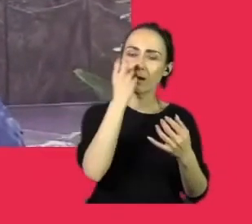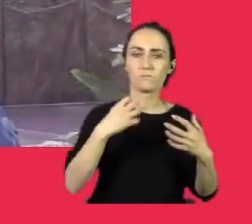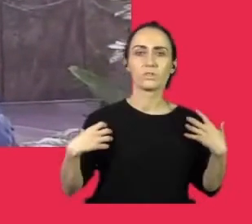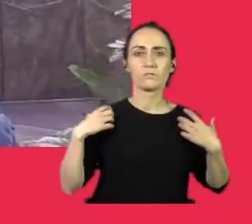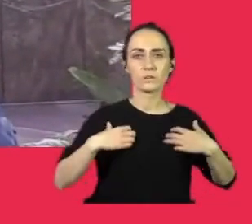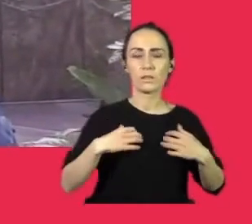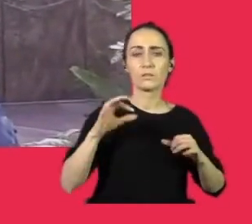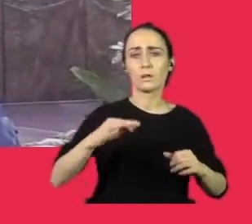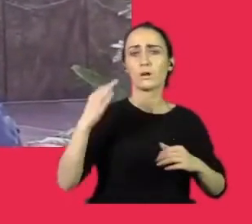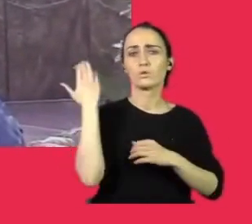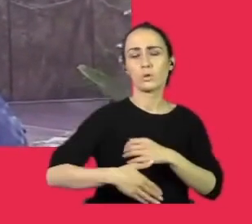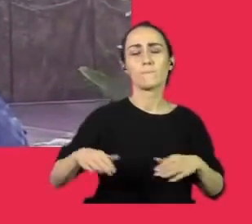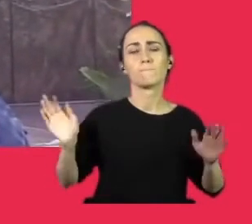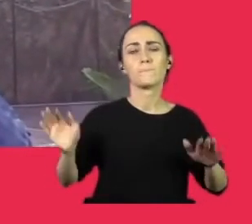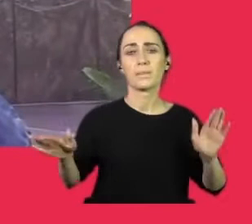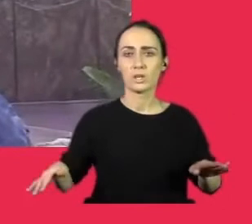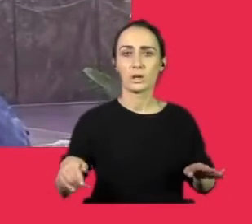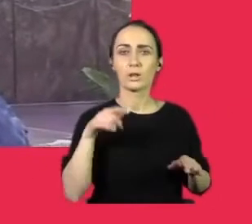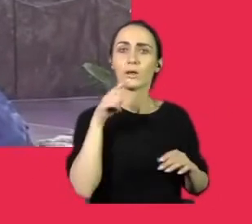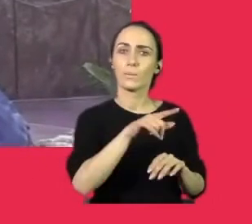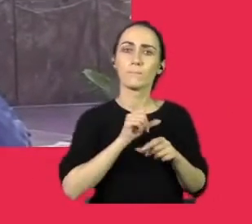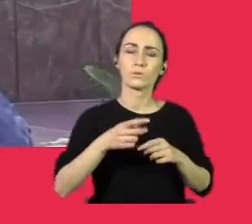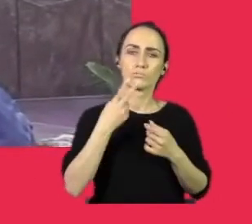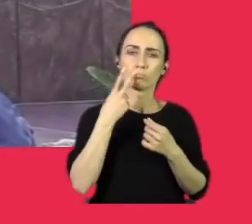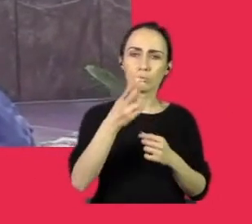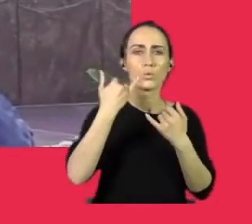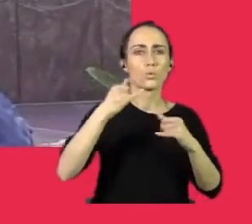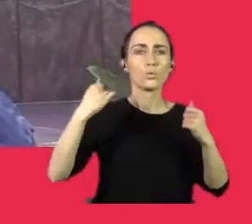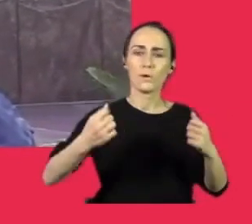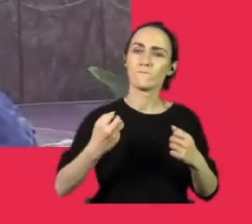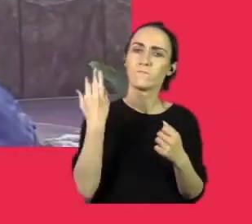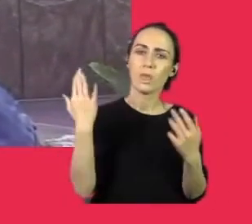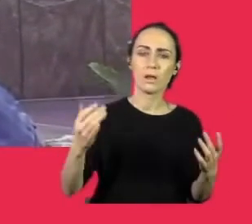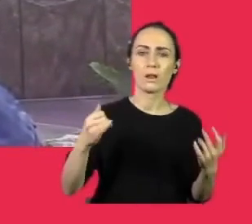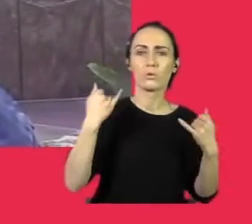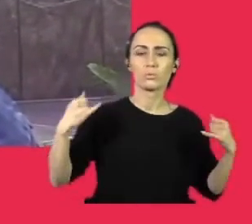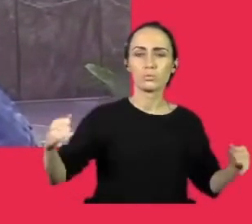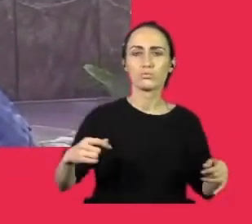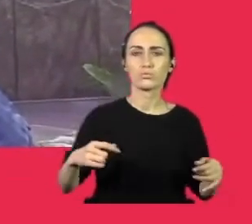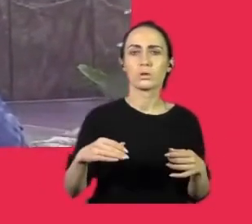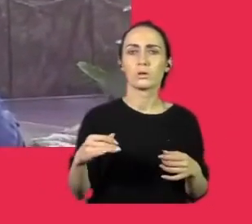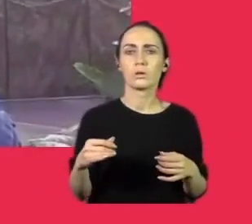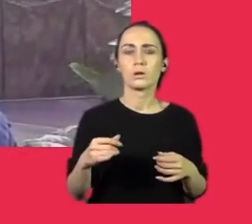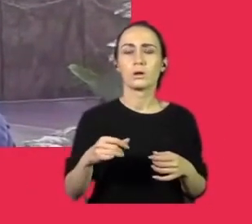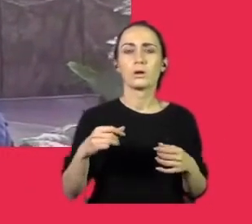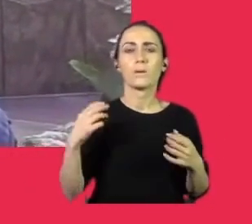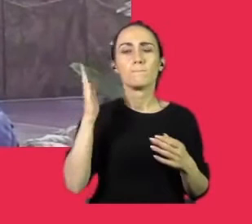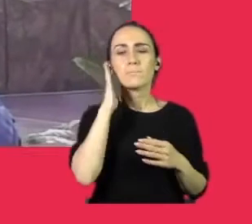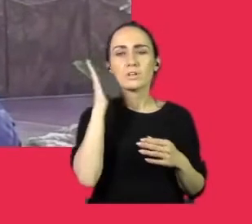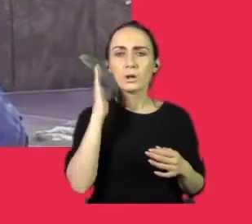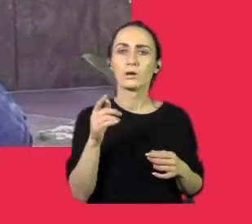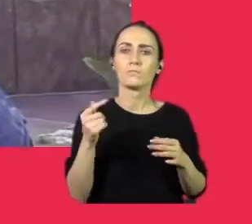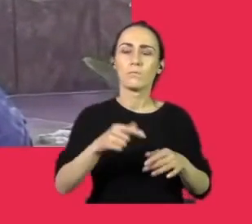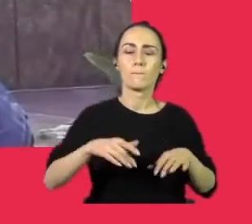tej chwili kończymy ptaszarnię. Tam pokaże się wiele naprawdę niezwykłych, opierzonych mieszkańców, w tym